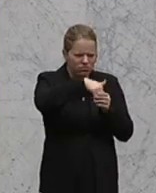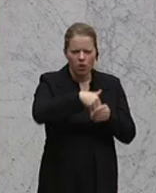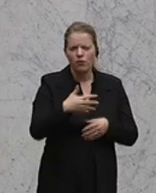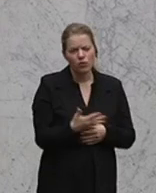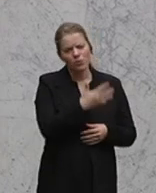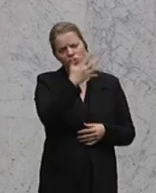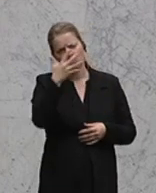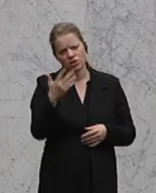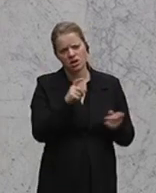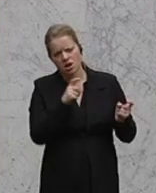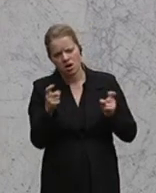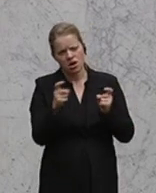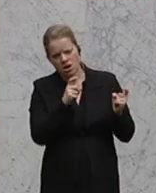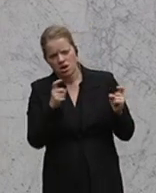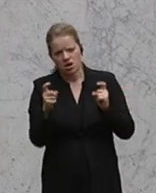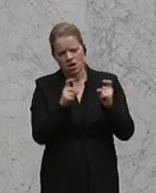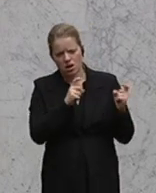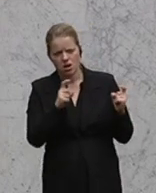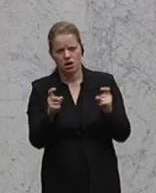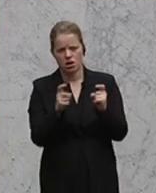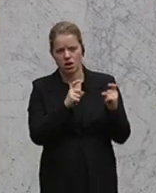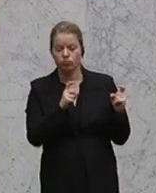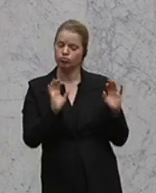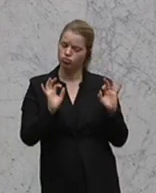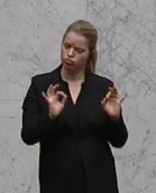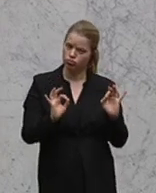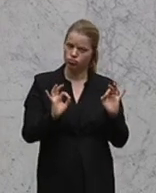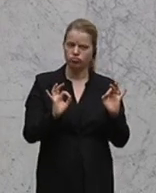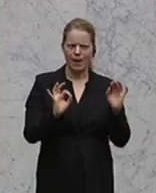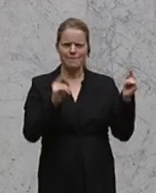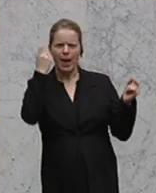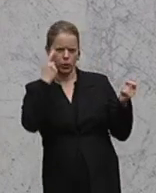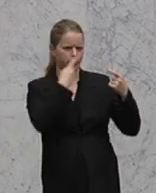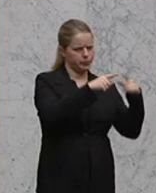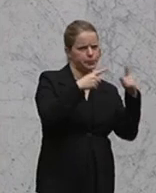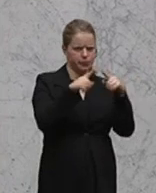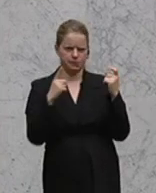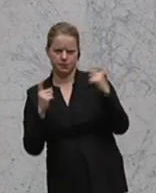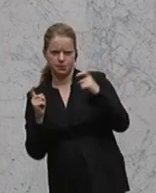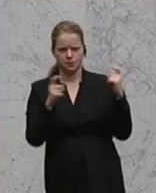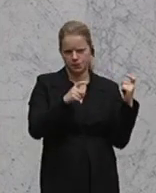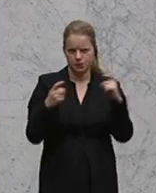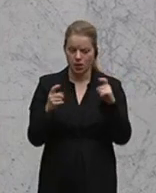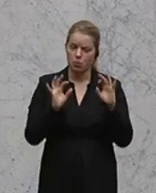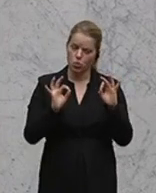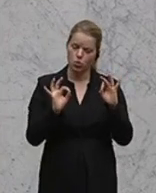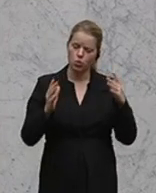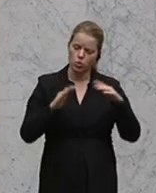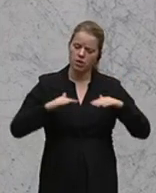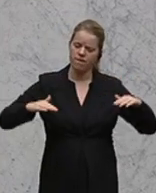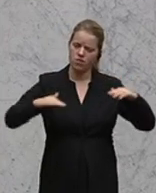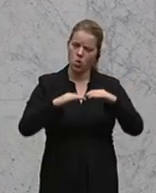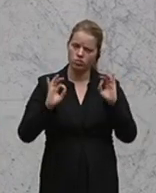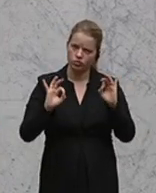Diskussion, die sich auf einem sehr, sehr, sehr, sehr guten, sehr kontroversiellen Niveau abgespielt haben. Das heißt, wir haben